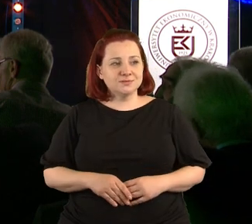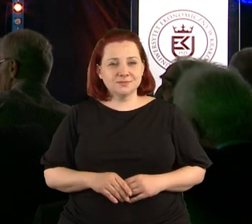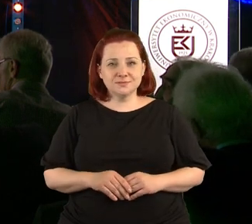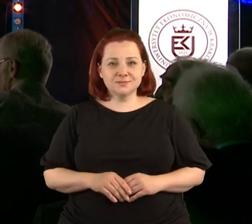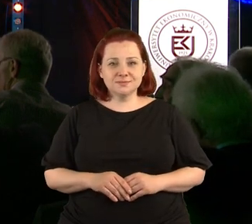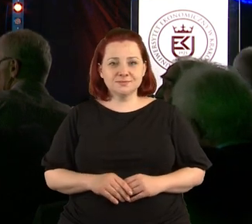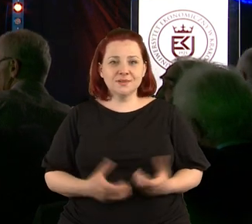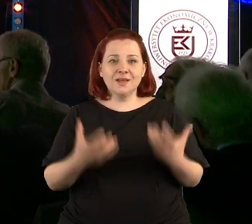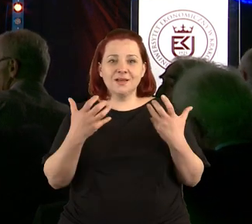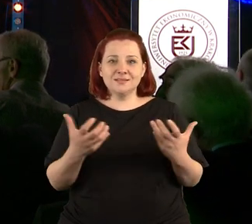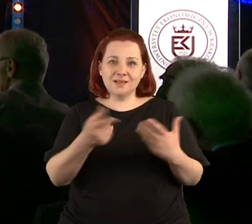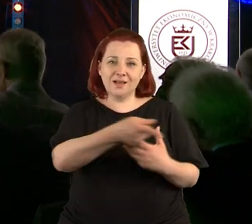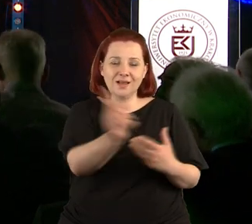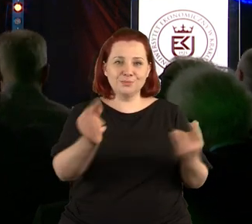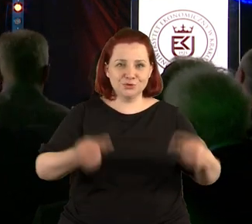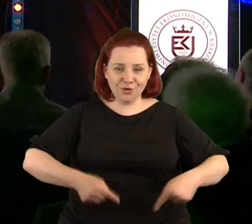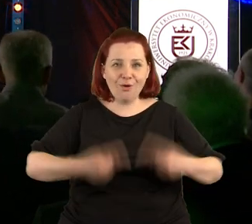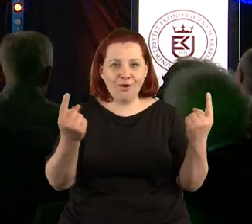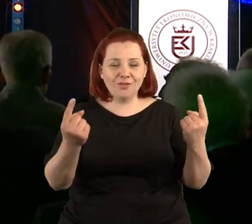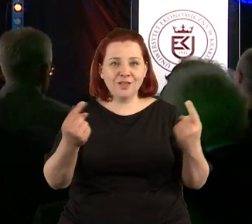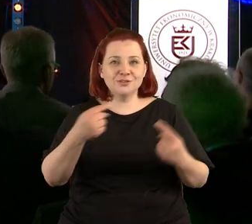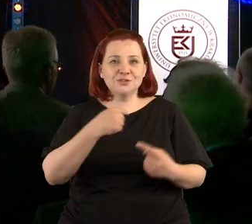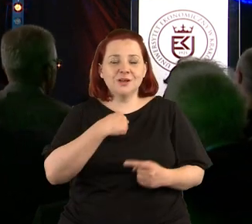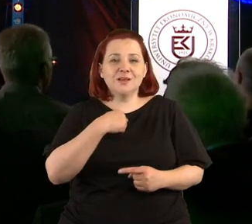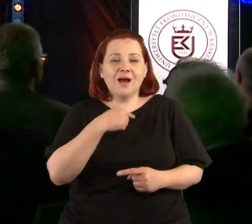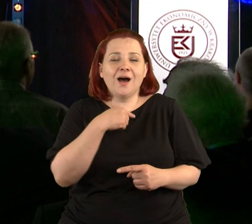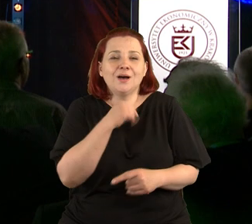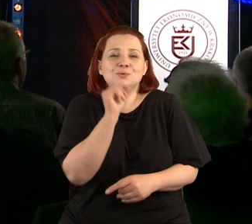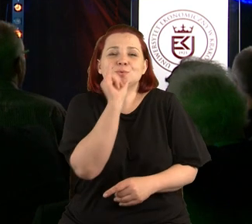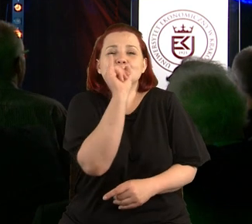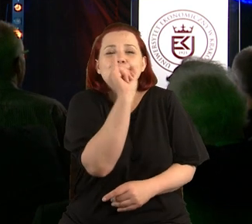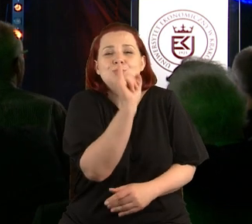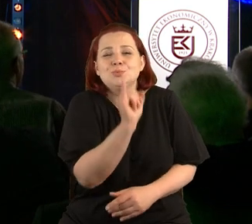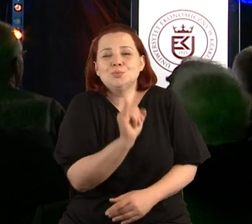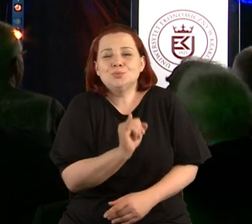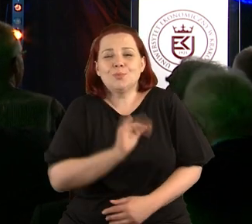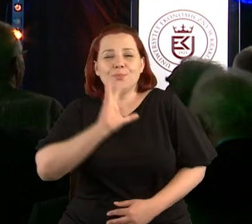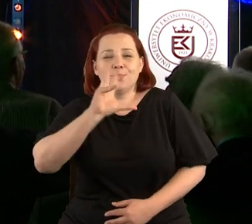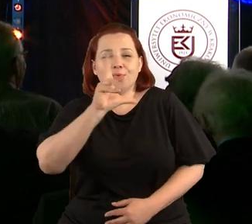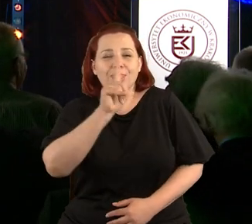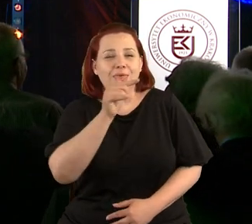Was przekonać, że jestem filigranową, piękną dziewczyną,